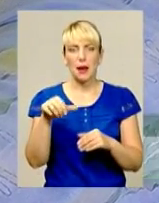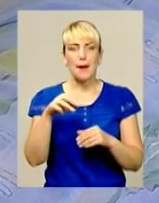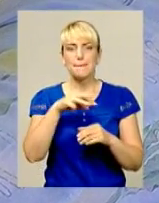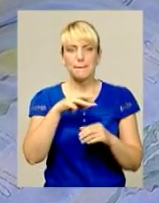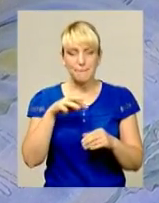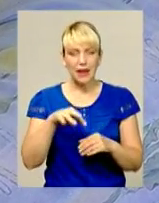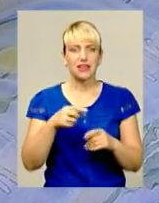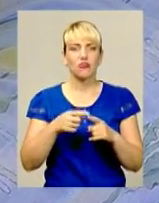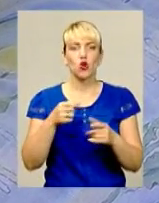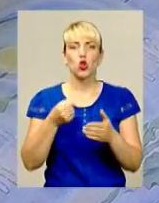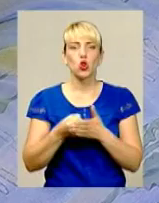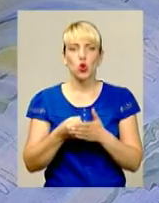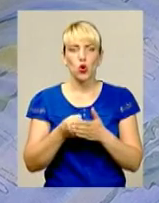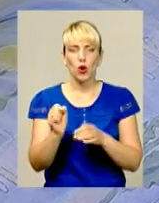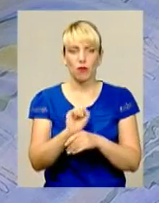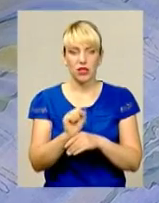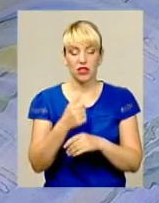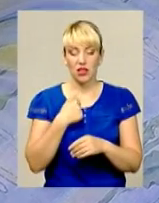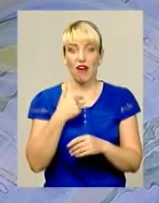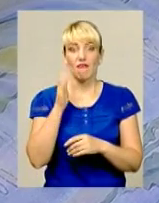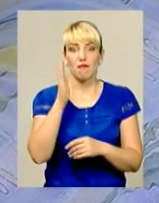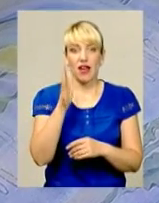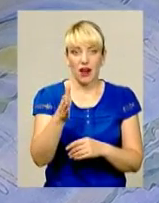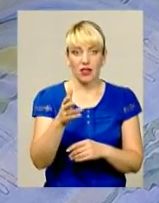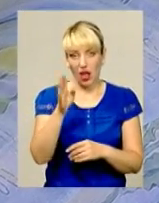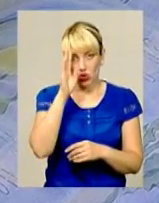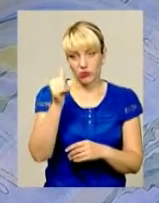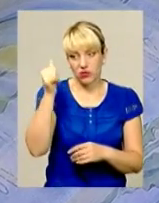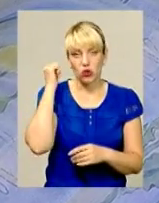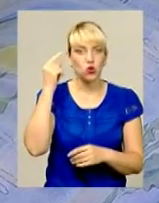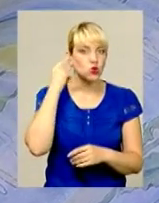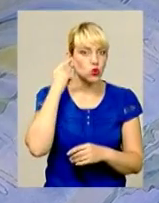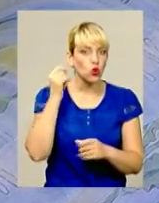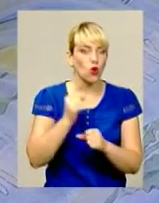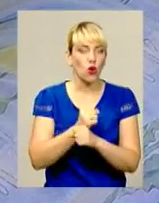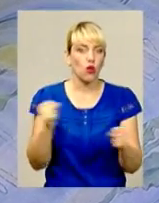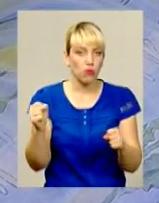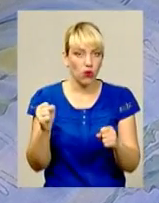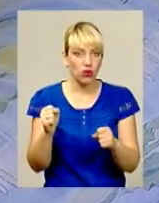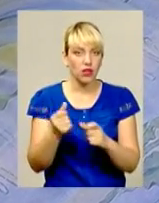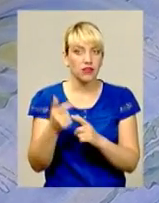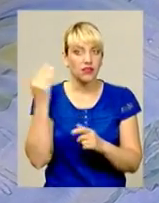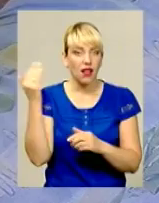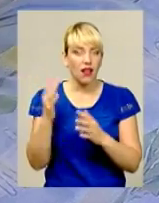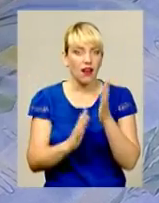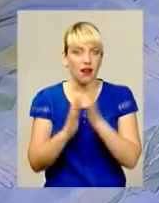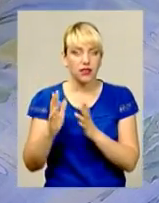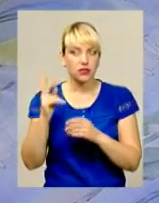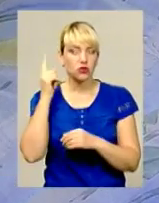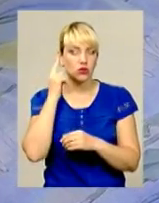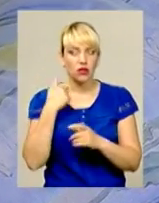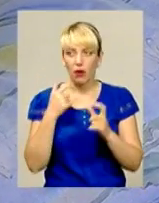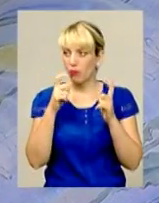йшов вперед, хлопці йшли взаді. І тут чую хлопок. Десь туди, сторону лісу, хлопок. Я тако